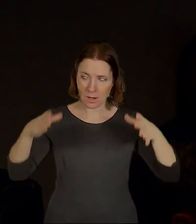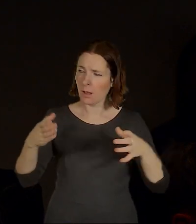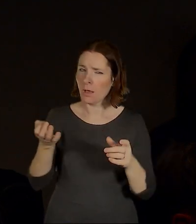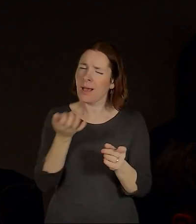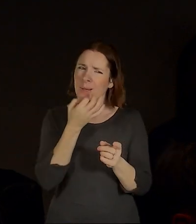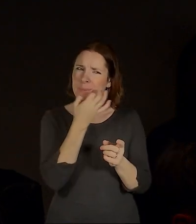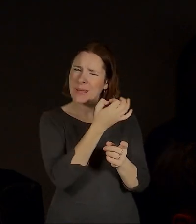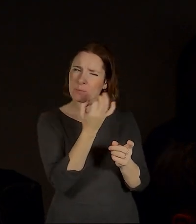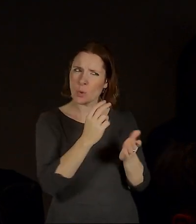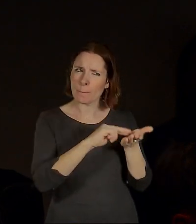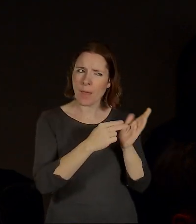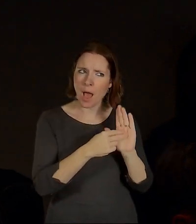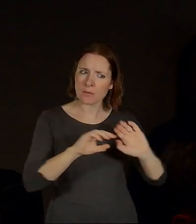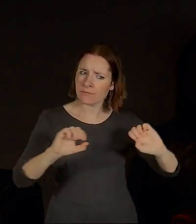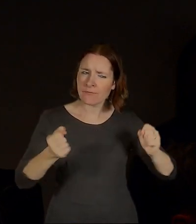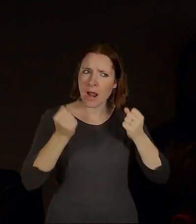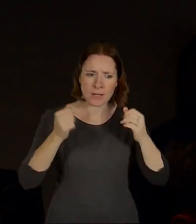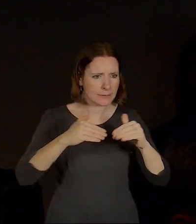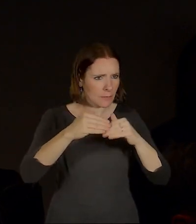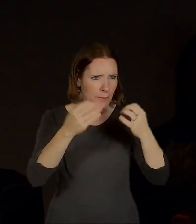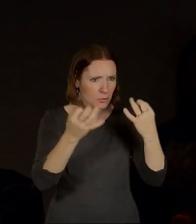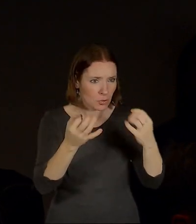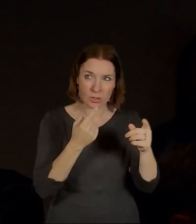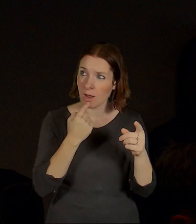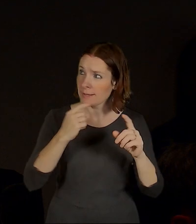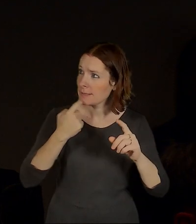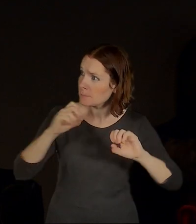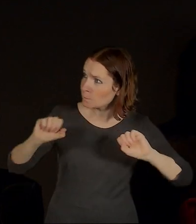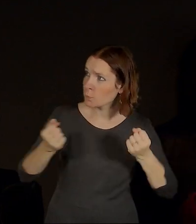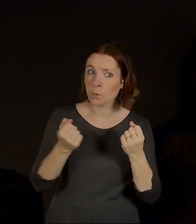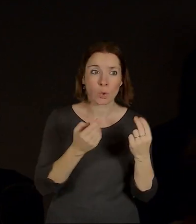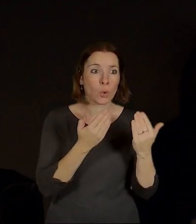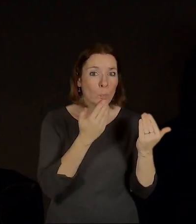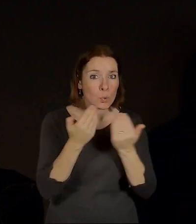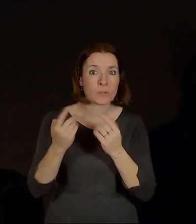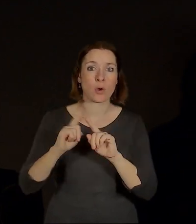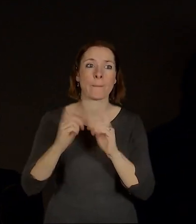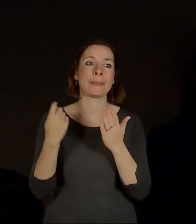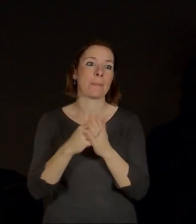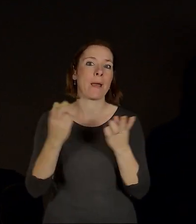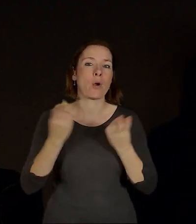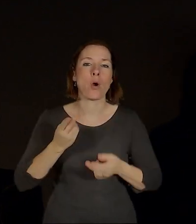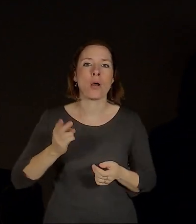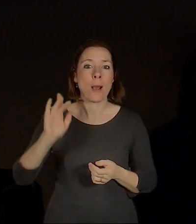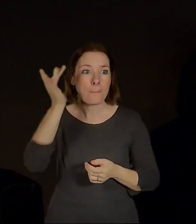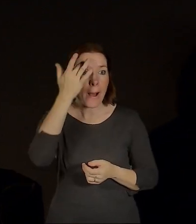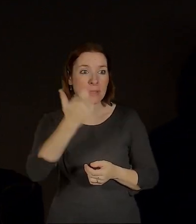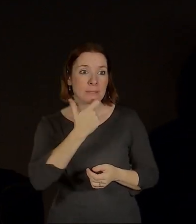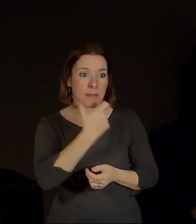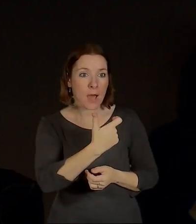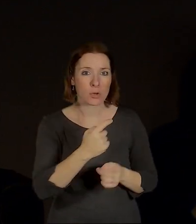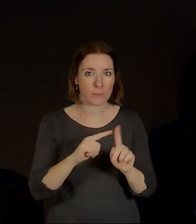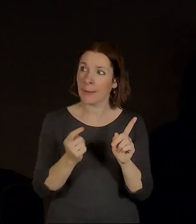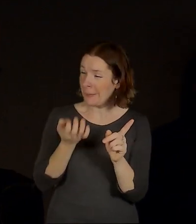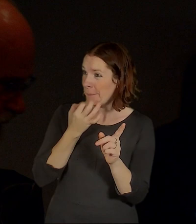asi bude tak významnýho. Chcete tam udělat nějaký muzeum, jako třeba paměti národa nebo co tam chcete? Ptáte tedy na